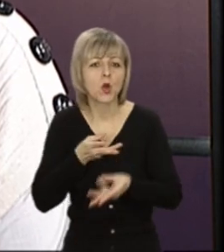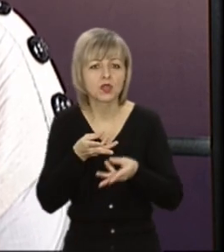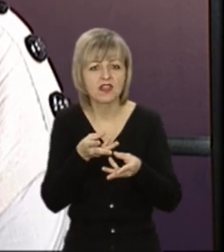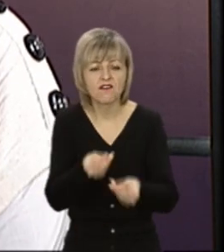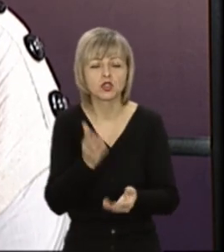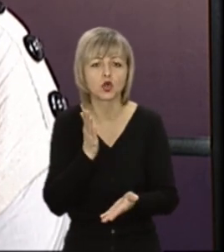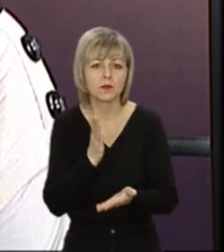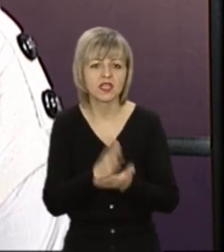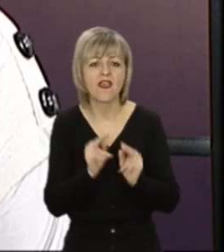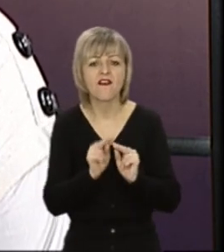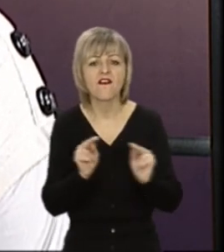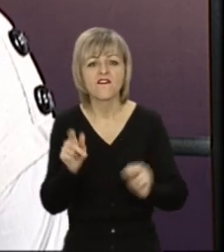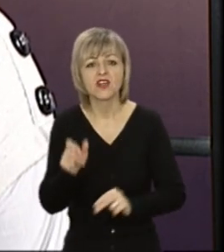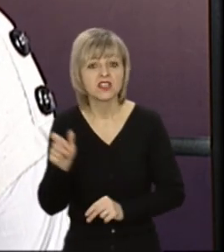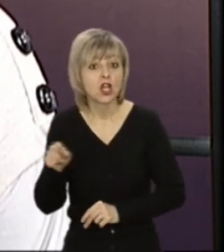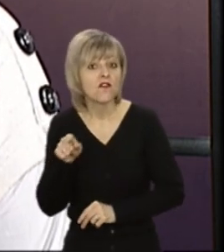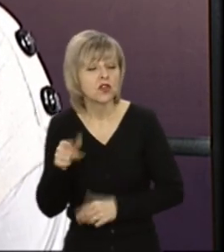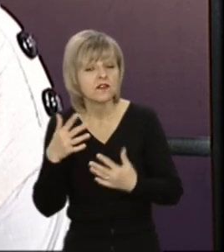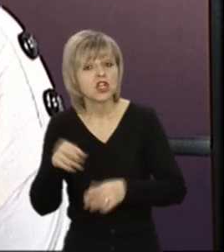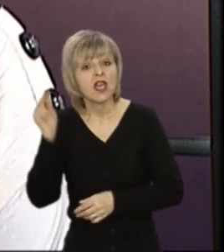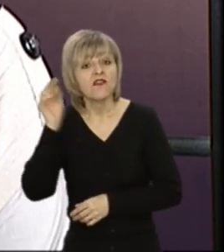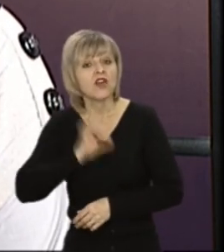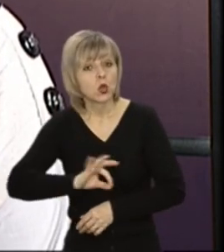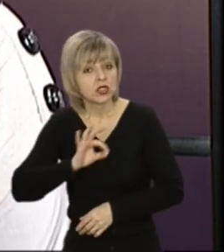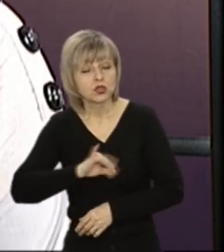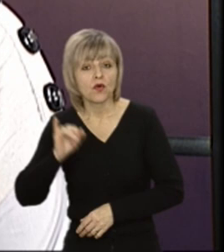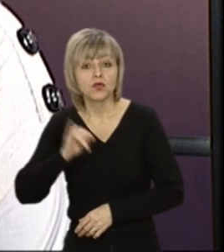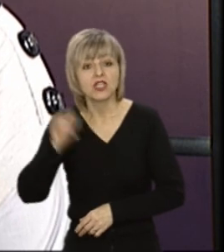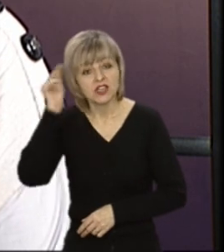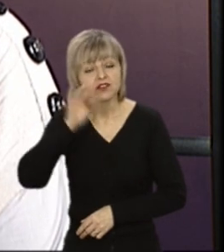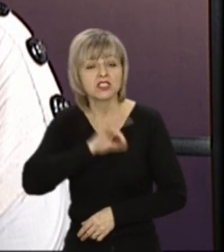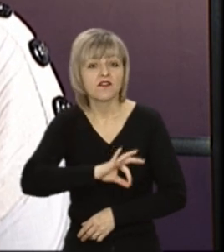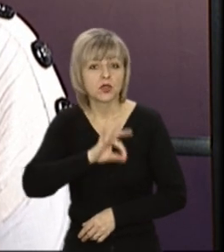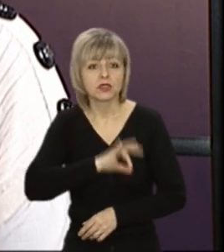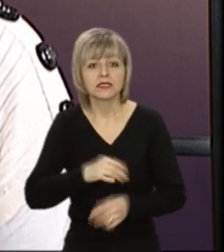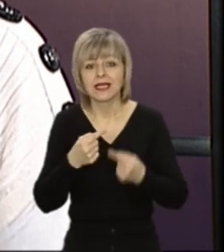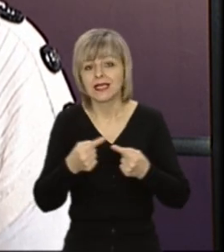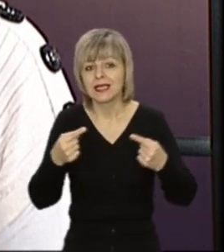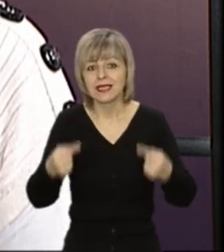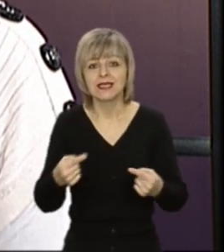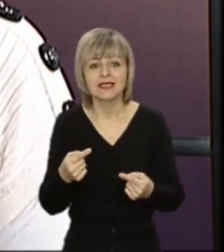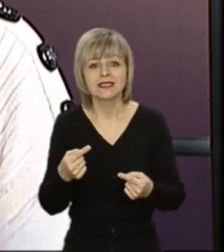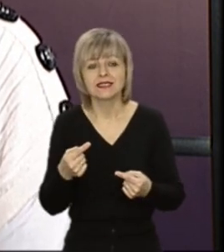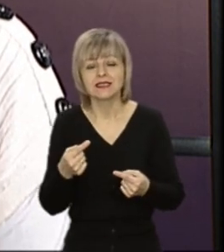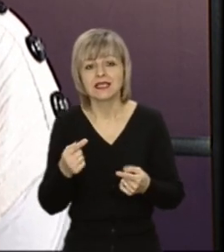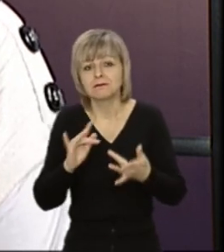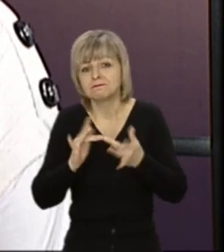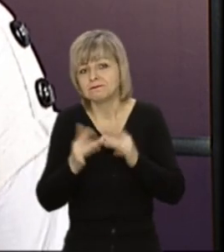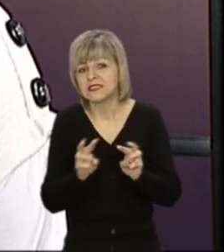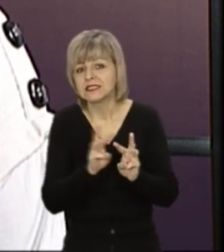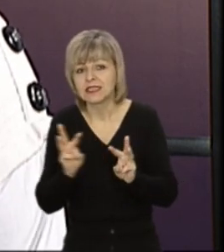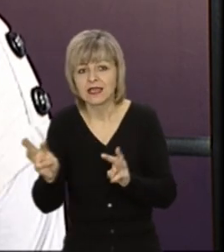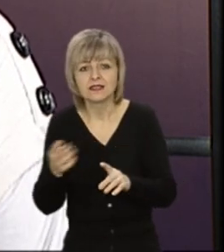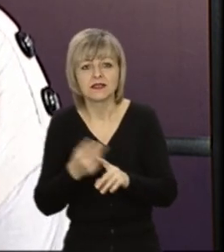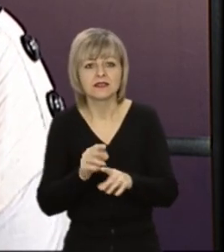вчителі, тому що вчителі використовують, вже навчилися, використовують інтерактивні різні ресурси, онлайн-ресурси,